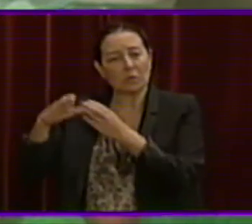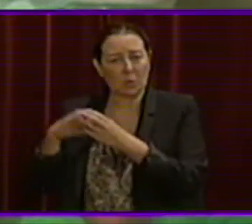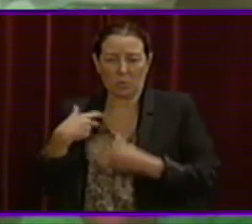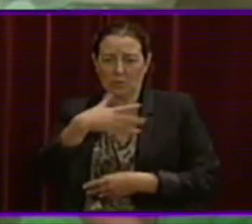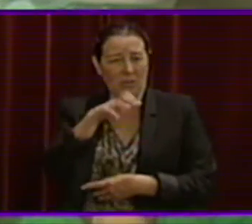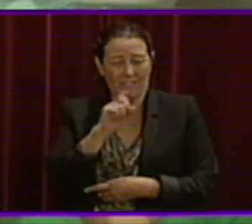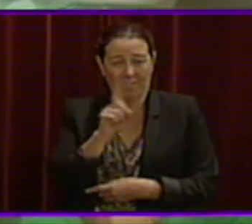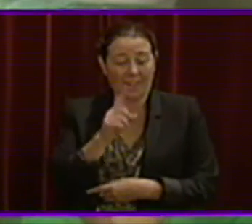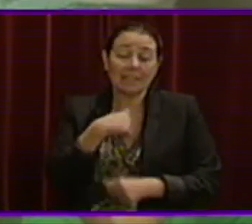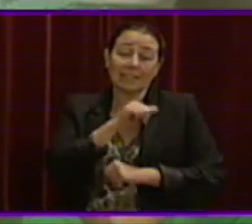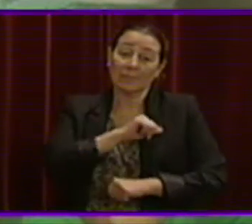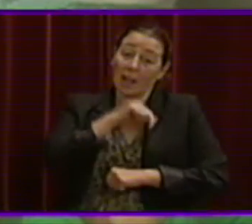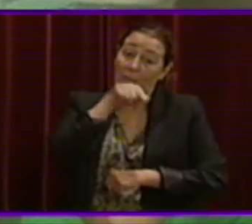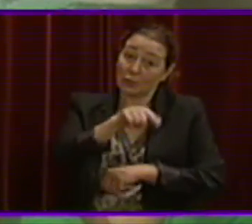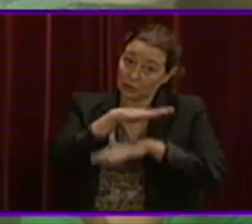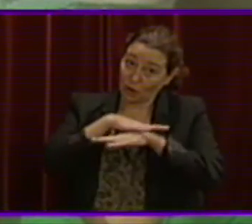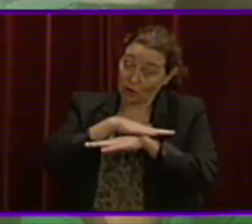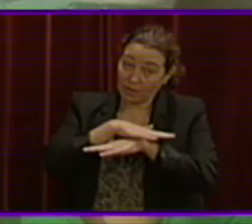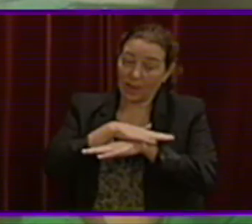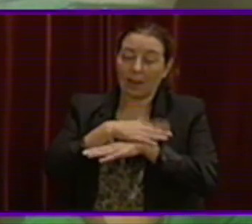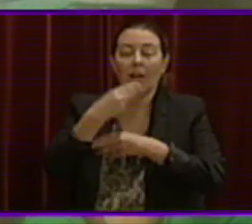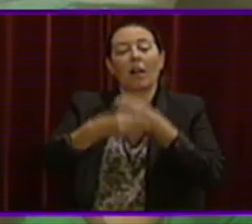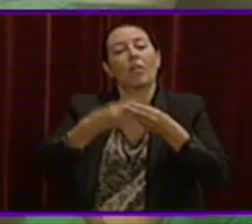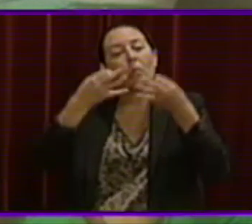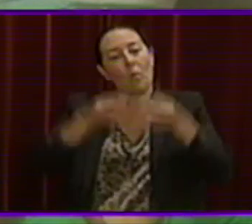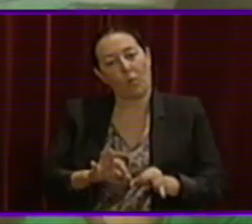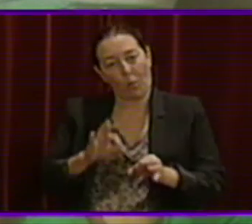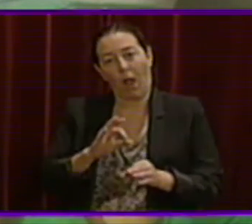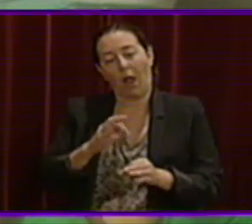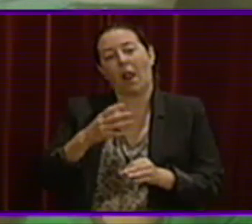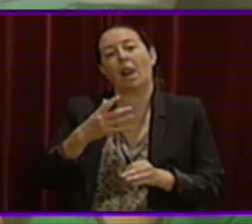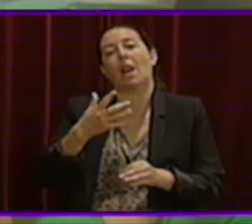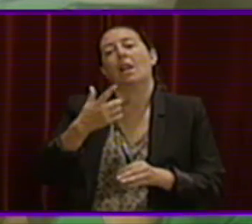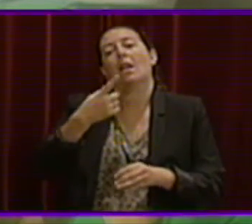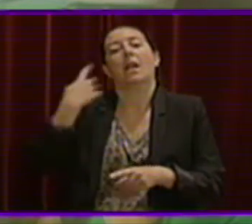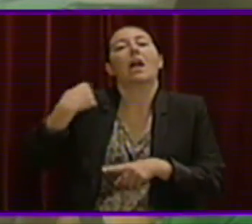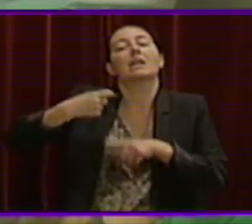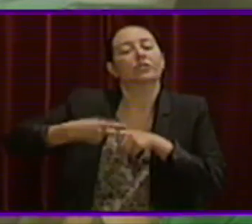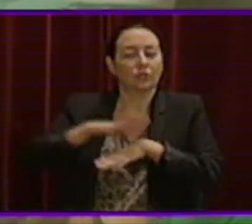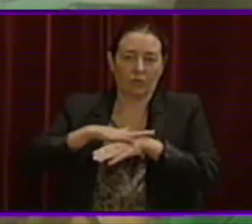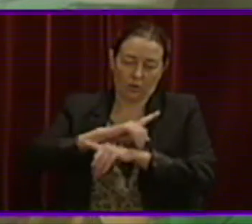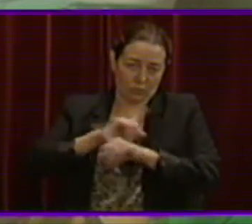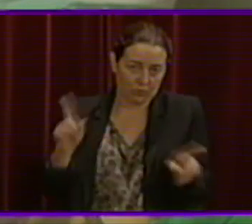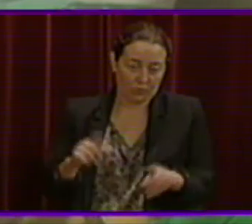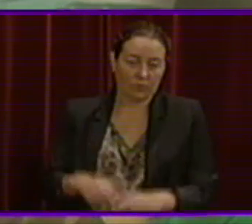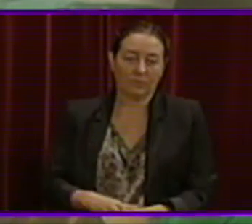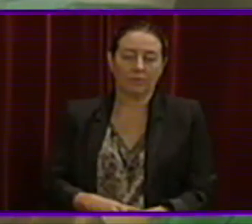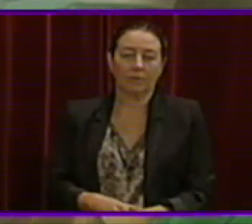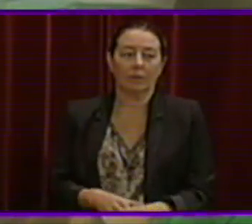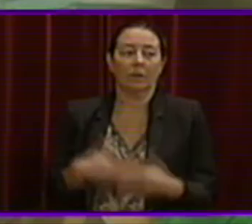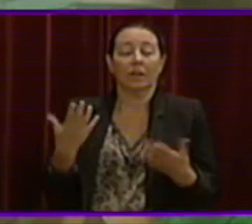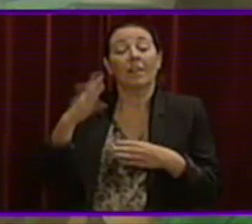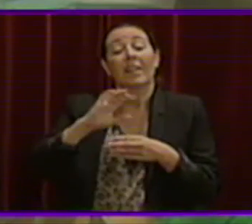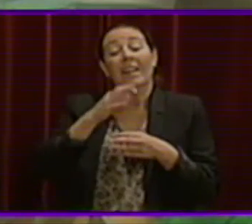Esperen que aquest govern no estigui en la mateixa línia d'enmantelliment d'aquesta que volia fer l'anterior govern. La part